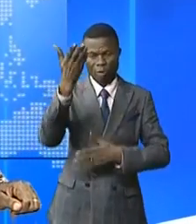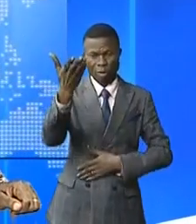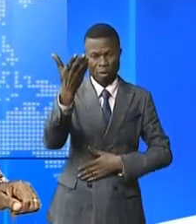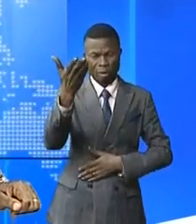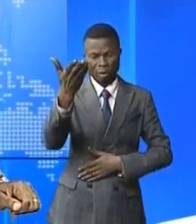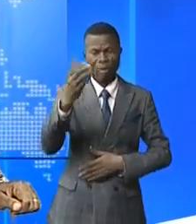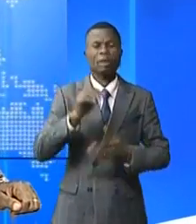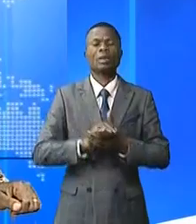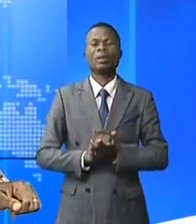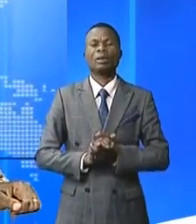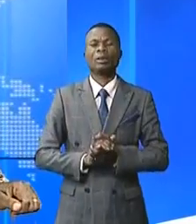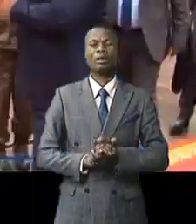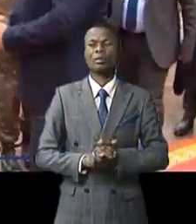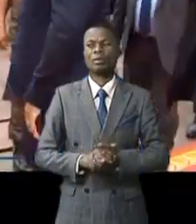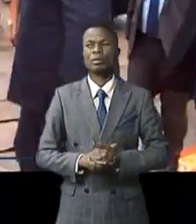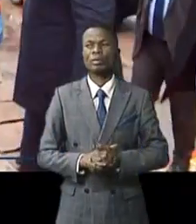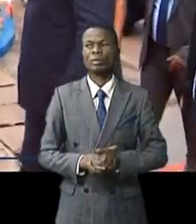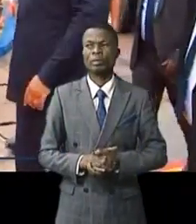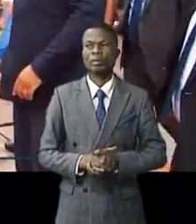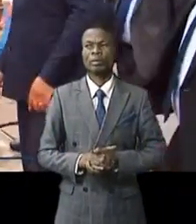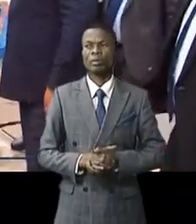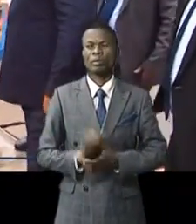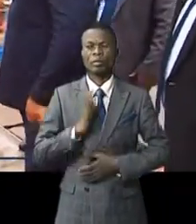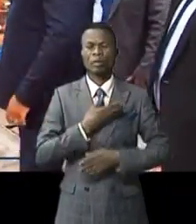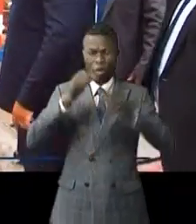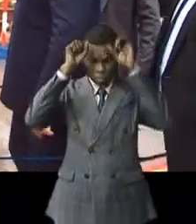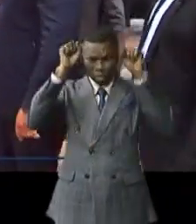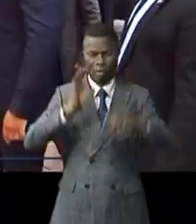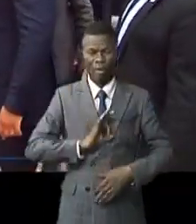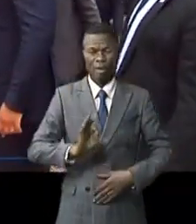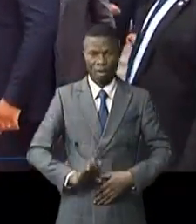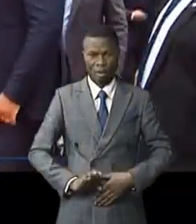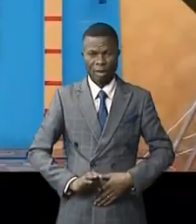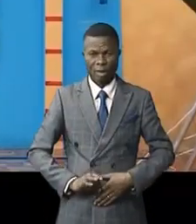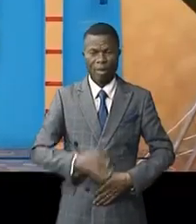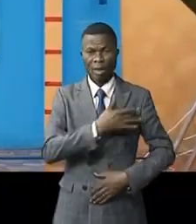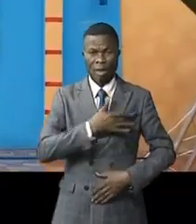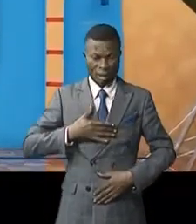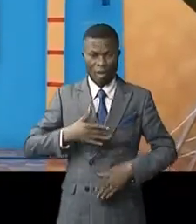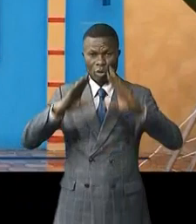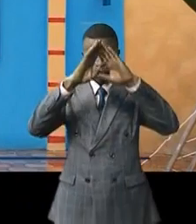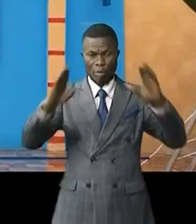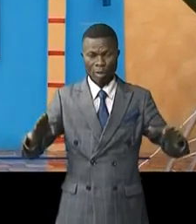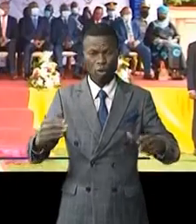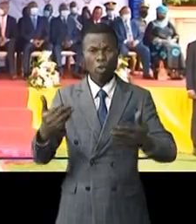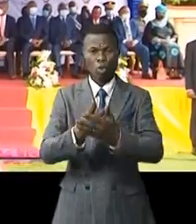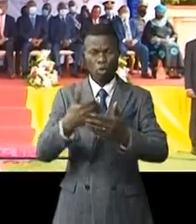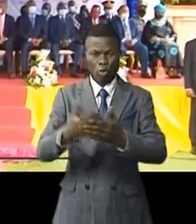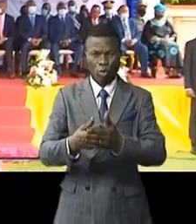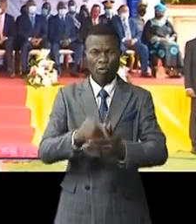reportage de la presse présidentielle. Félix-Antoine Tshisekedi-Chilombo, c'est le nom de l'amphithéâtre de l'inspection générale de finances